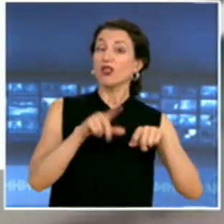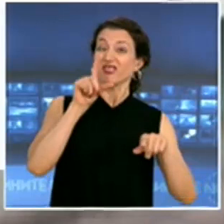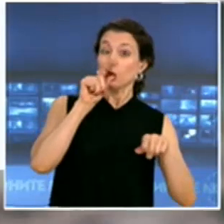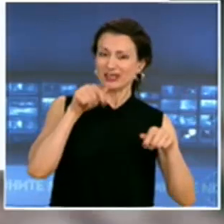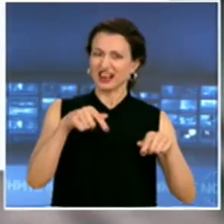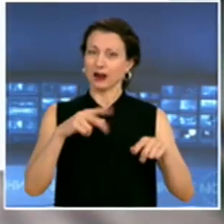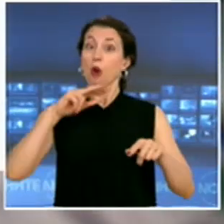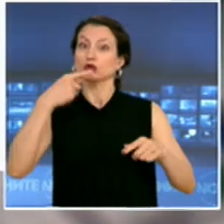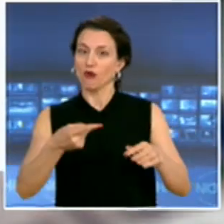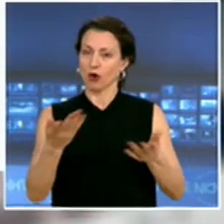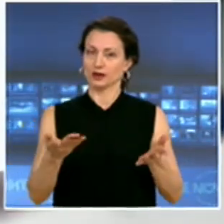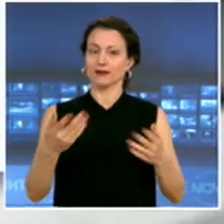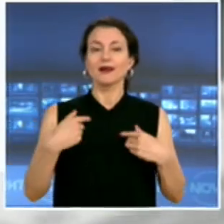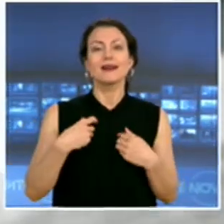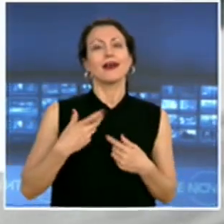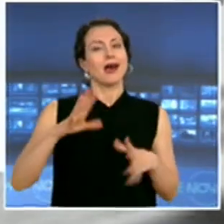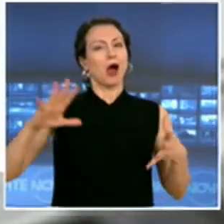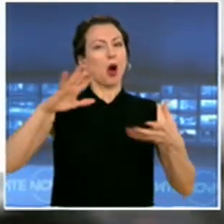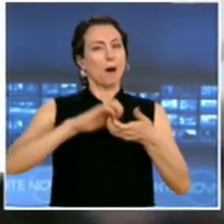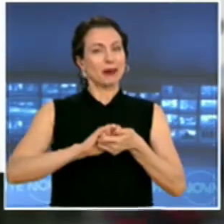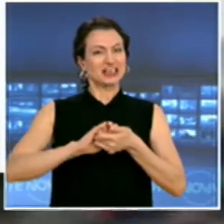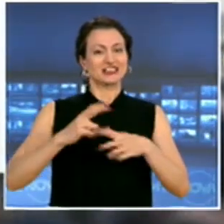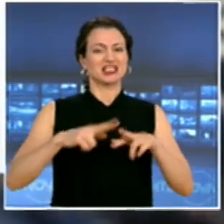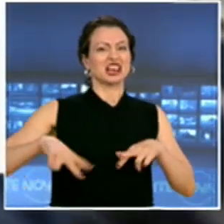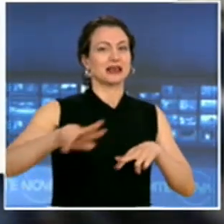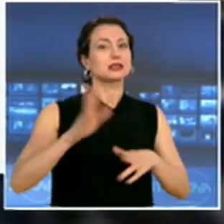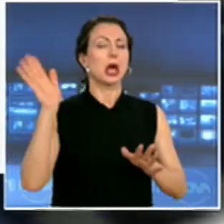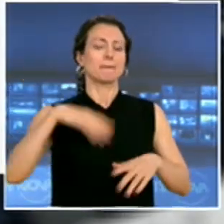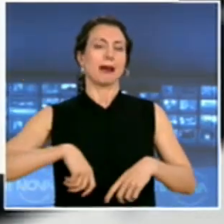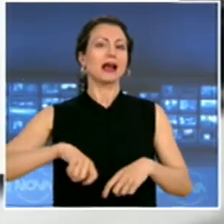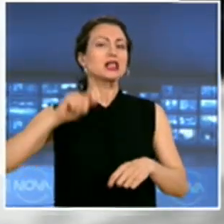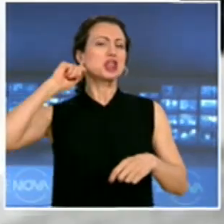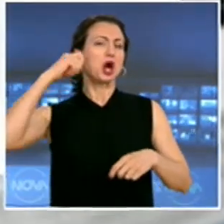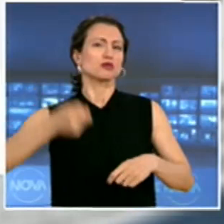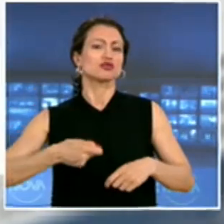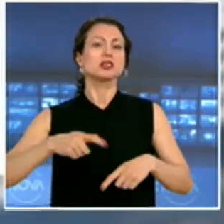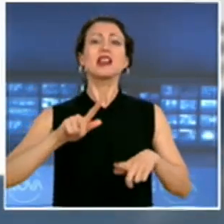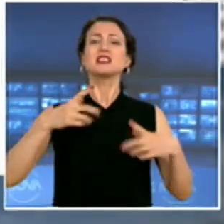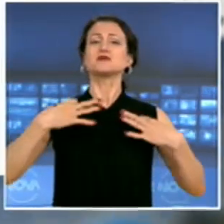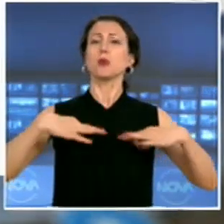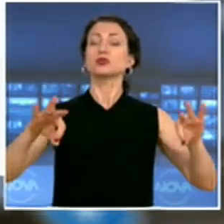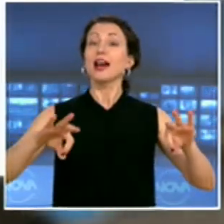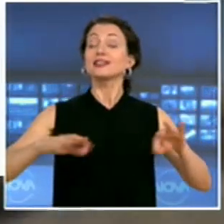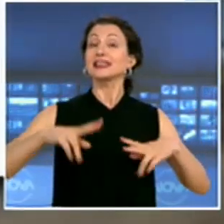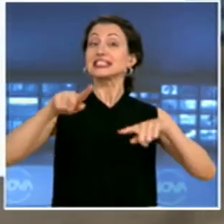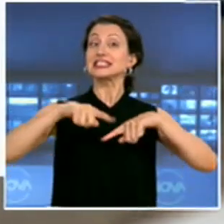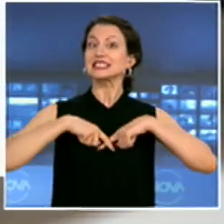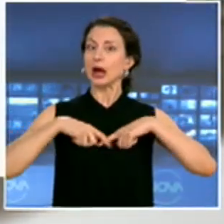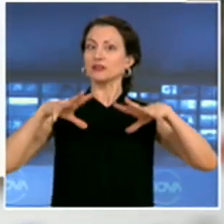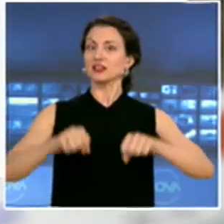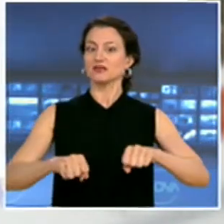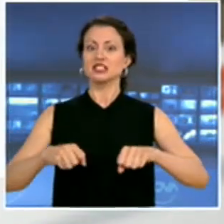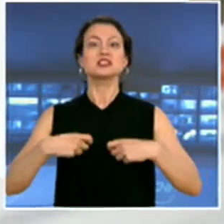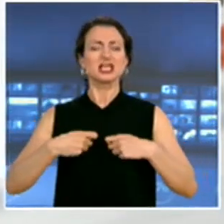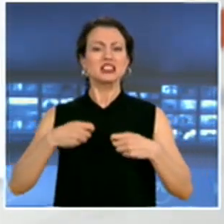Обединителят на нацията за пореден път си позволи да наруши независимостта на съдебната власт и да окаже груб натиск върху прокуратурата на Р.Б.